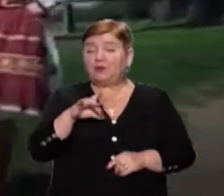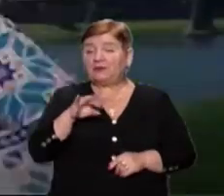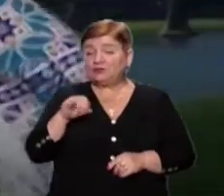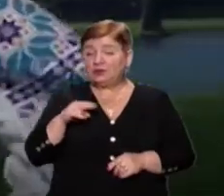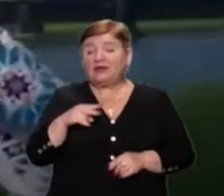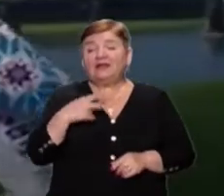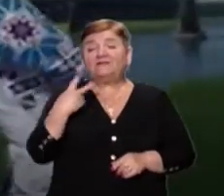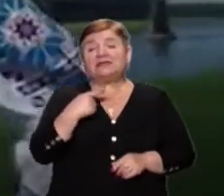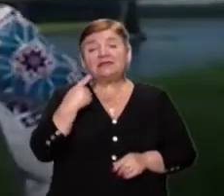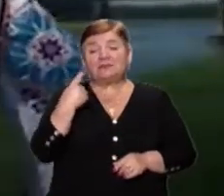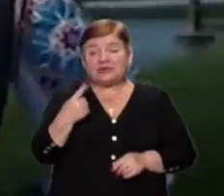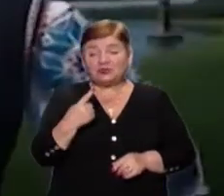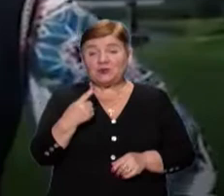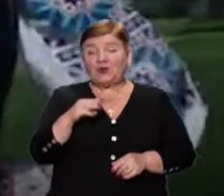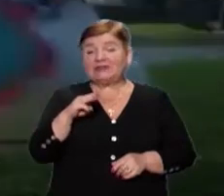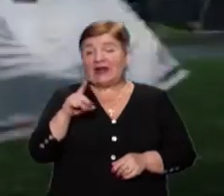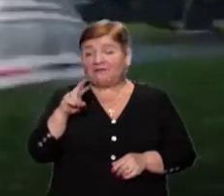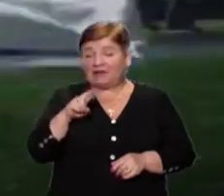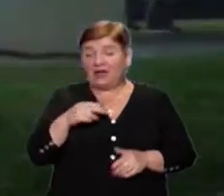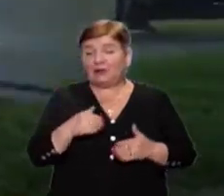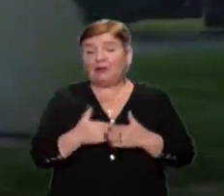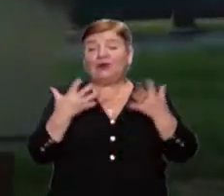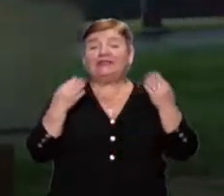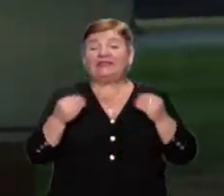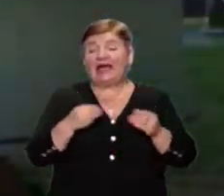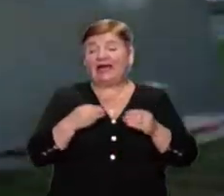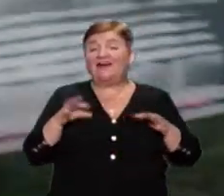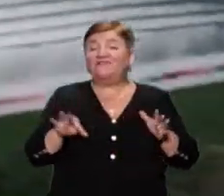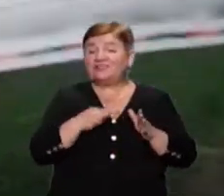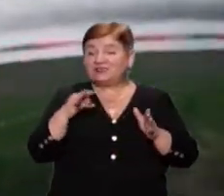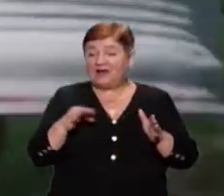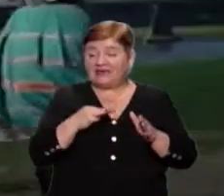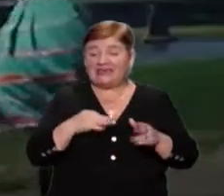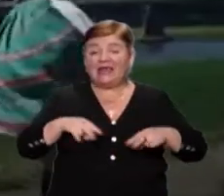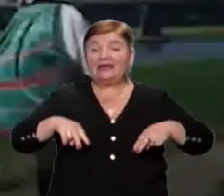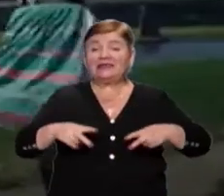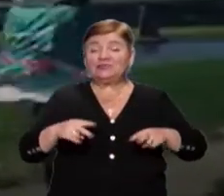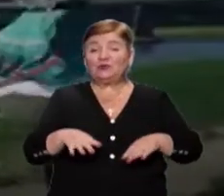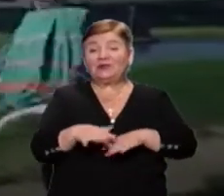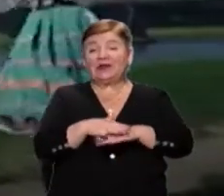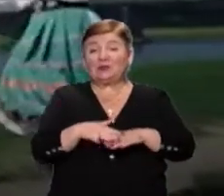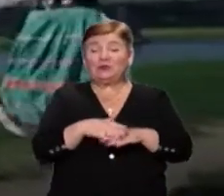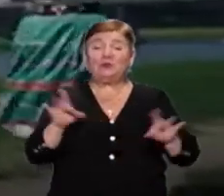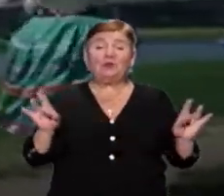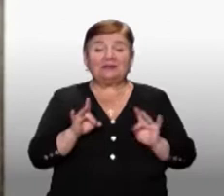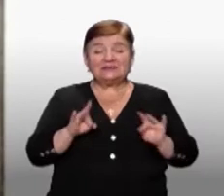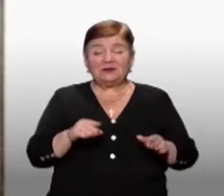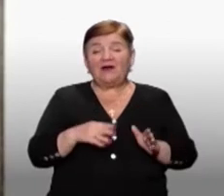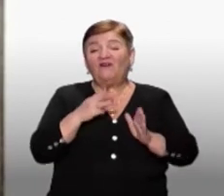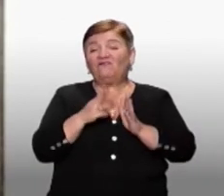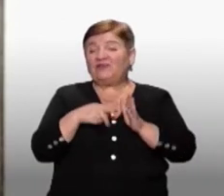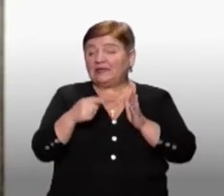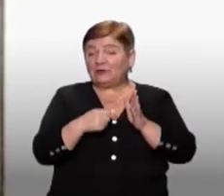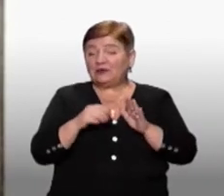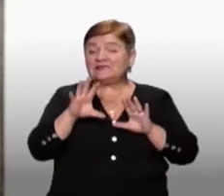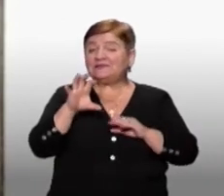21 травня хор презентував відео до Дня вишиванки. У ролику артисти танцюють під народну пісню, також у відео показали